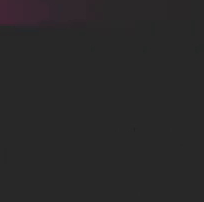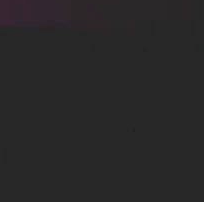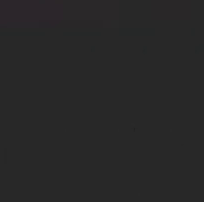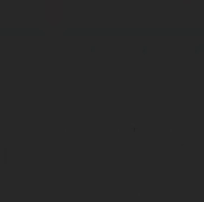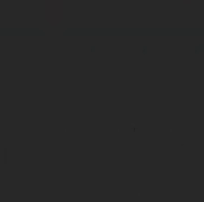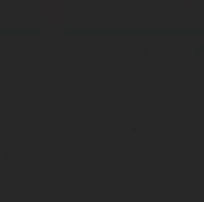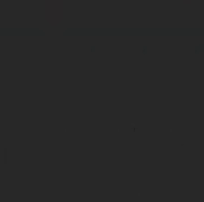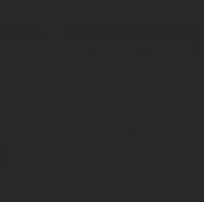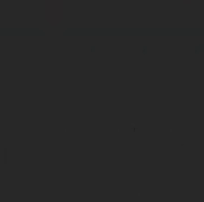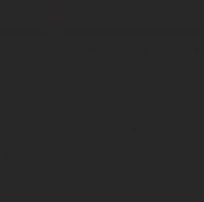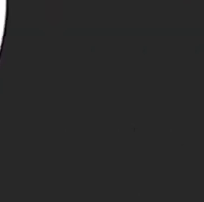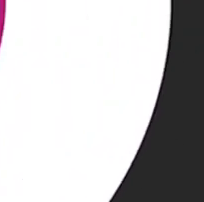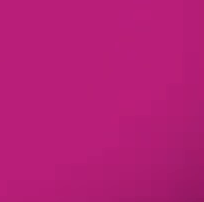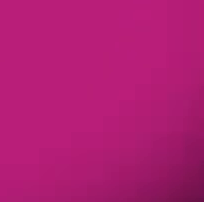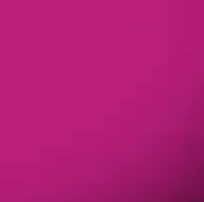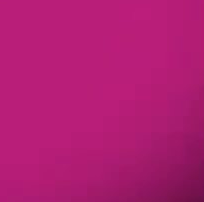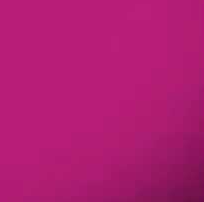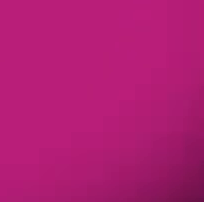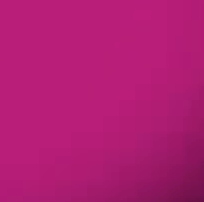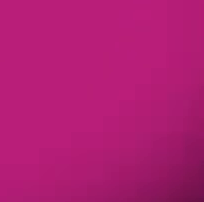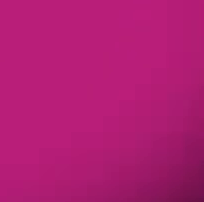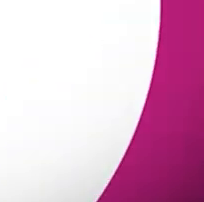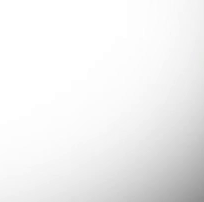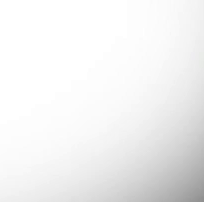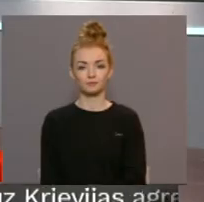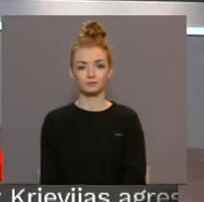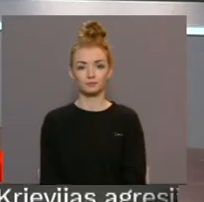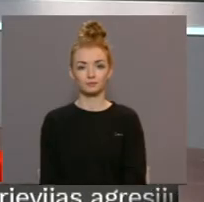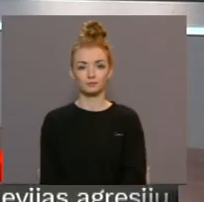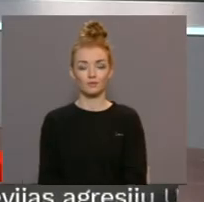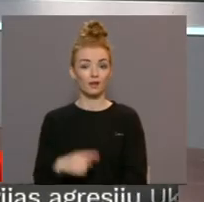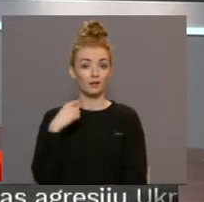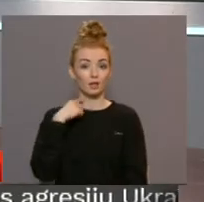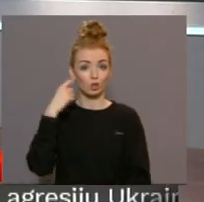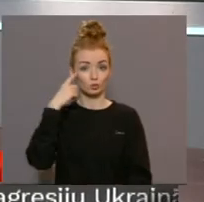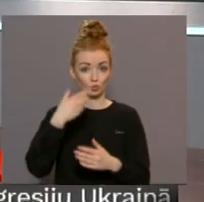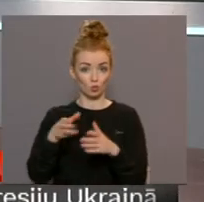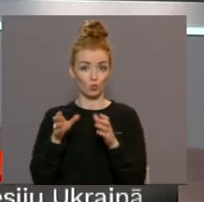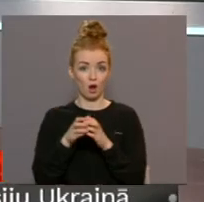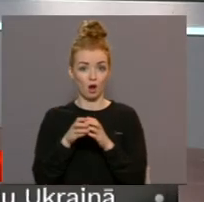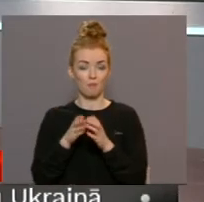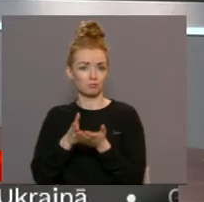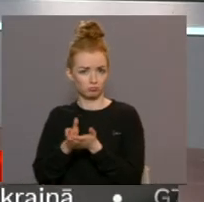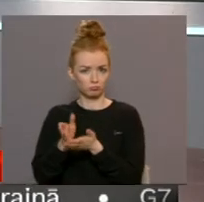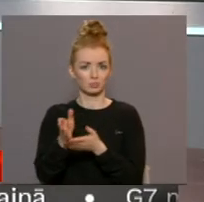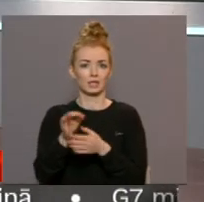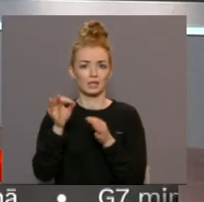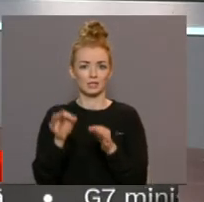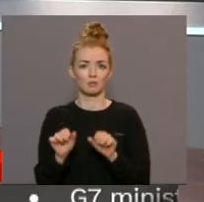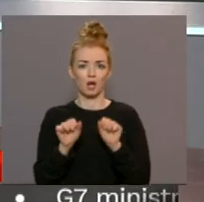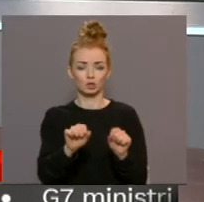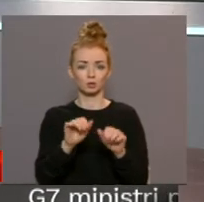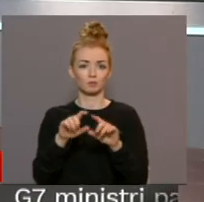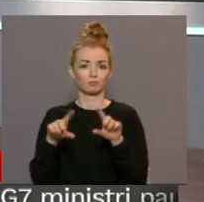Re! Viss ēters ir te! Rīgas Dome versijas ies tiesība aizsardzības iestādējas